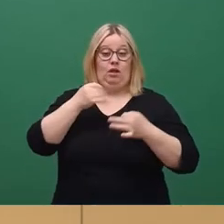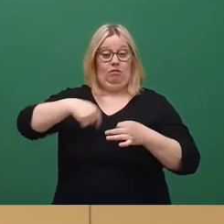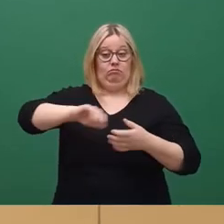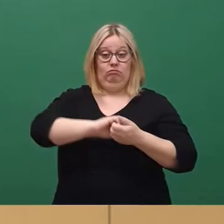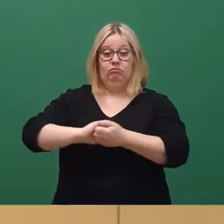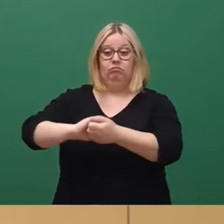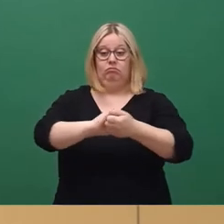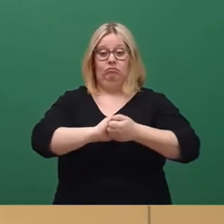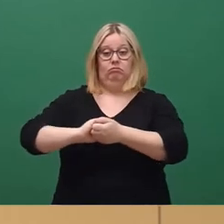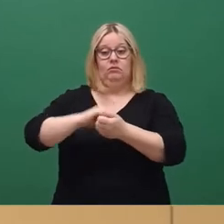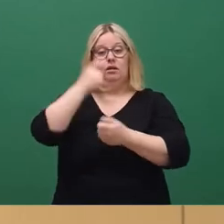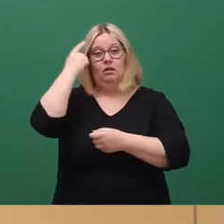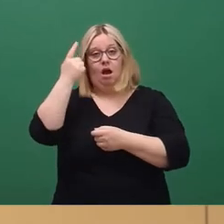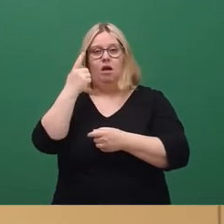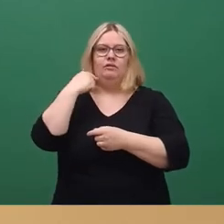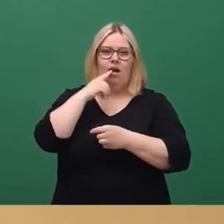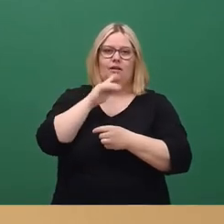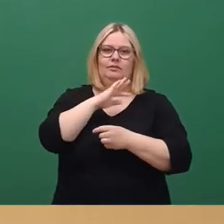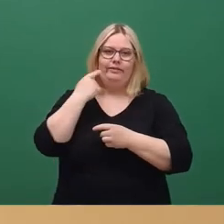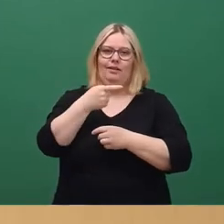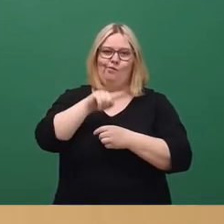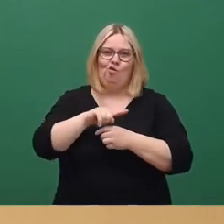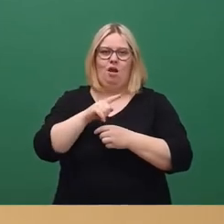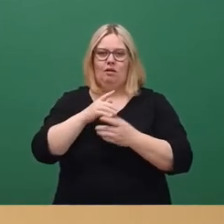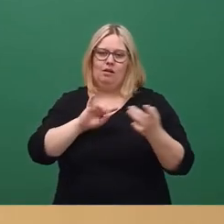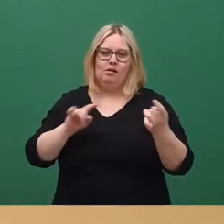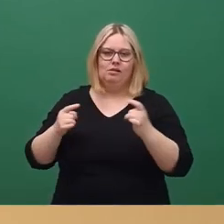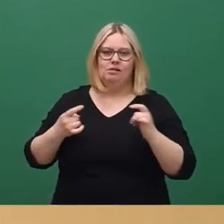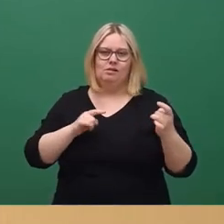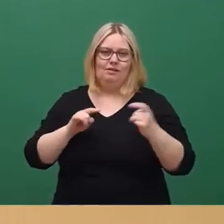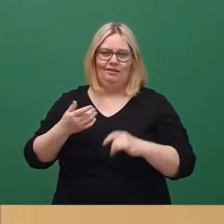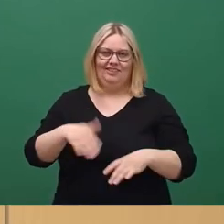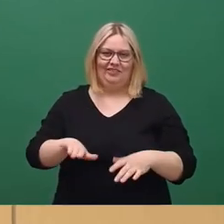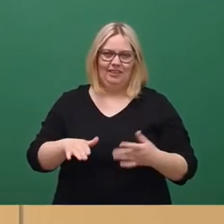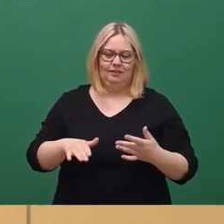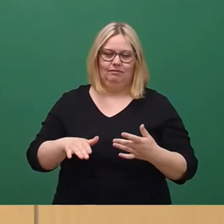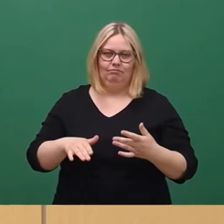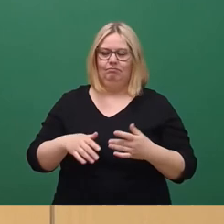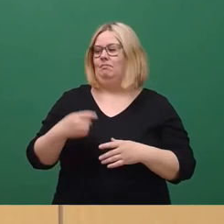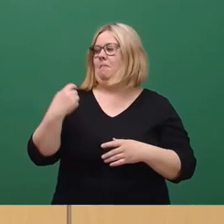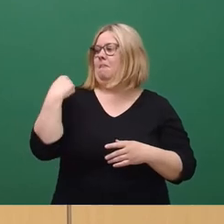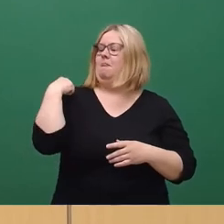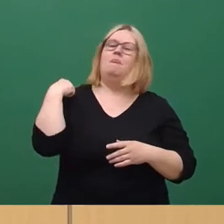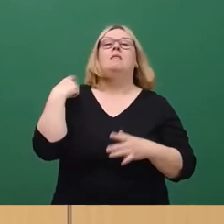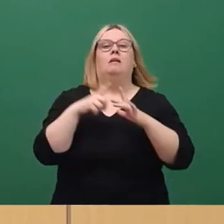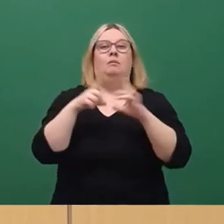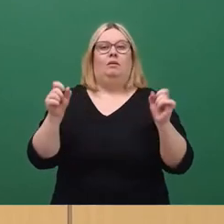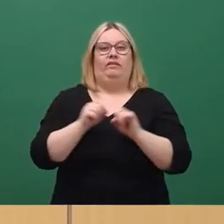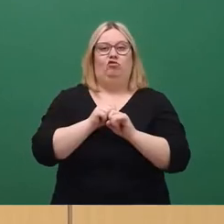haben wir durchaus turbulente Monate hinter uns. Vor einigen Tagen haben Sie ein Schreiben erhalten,